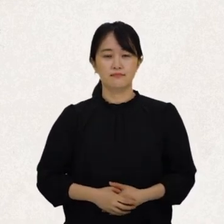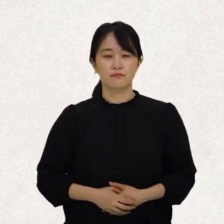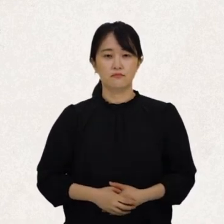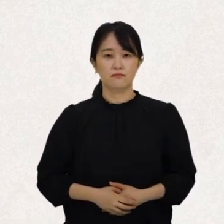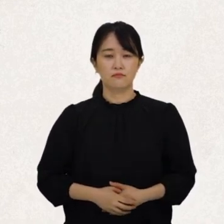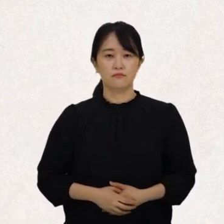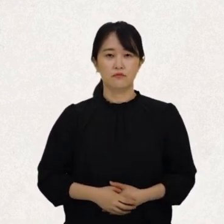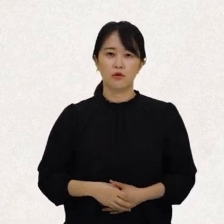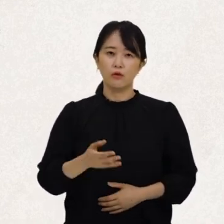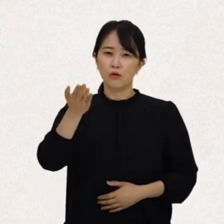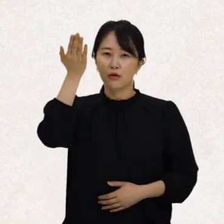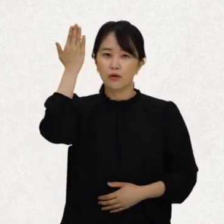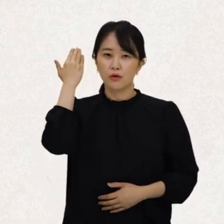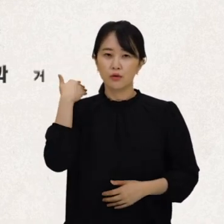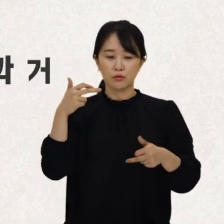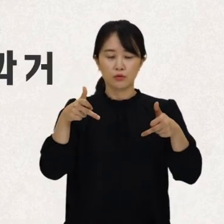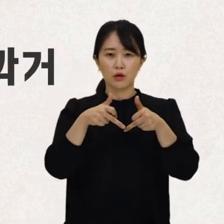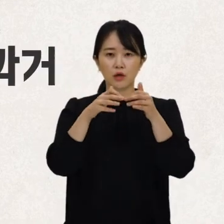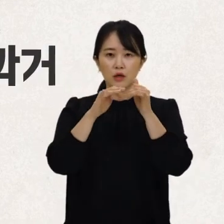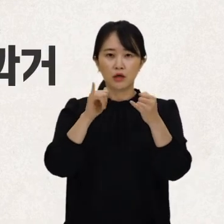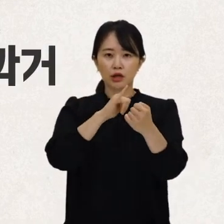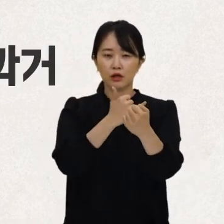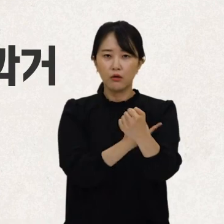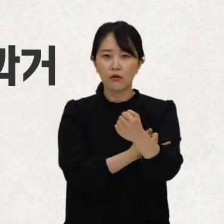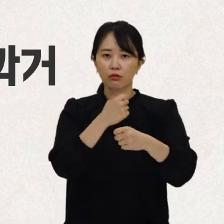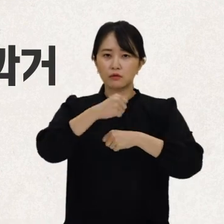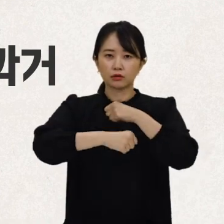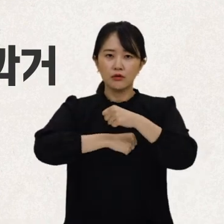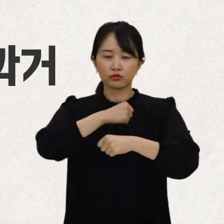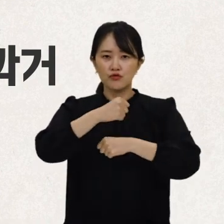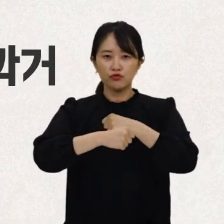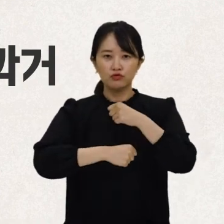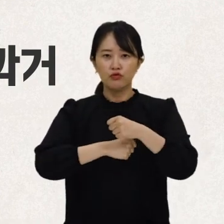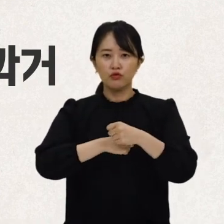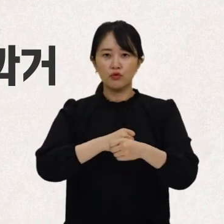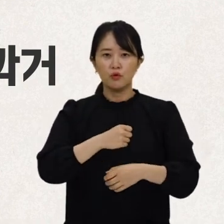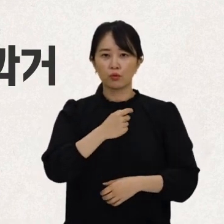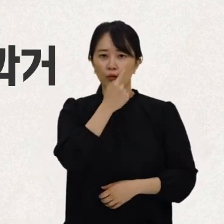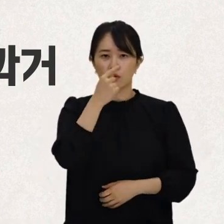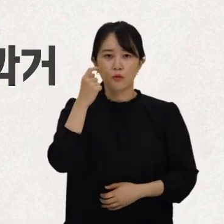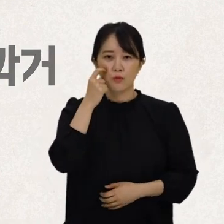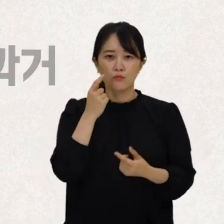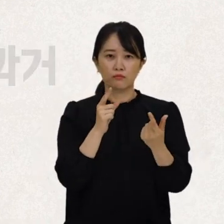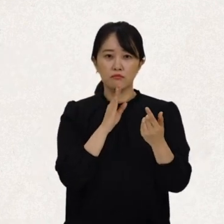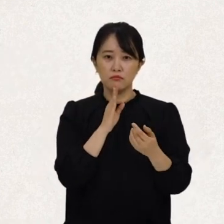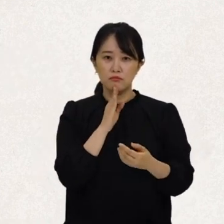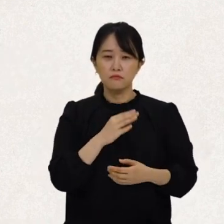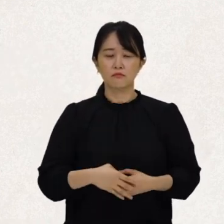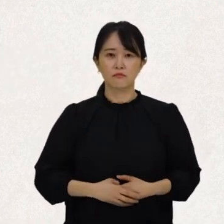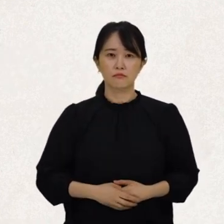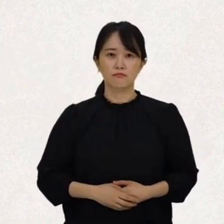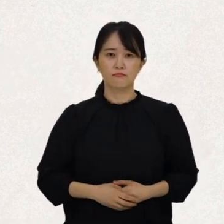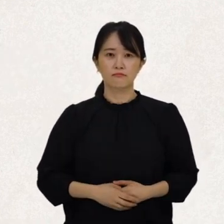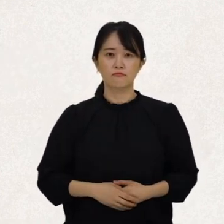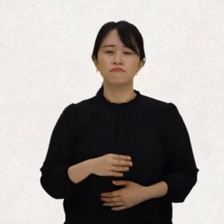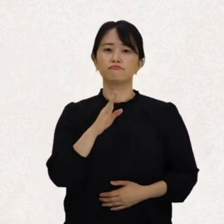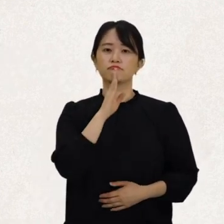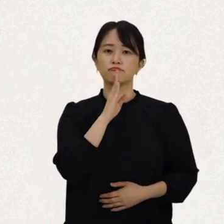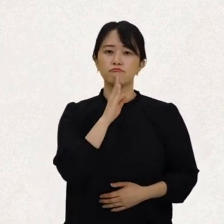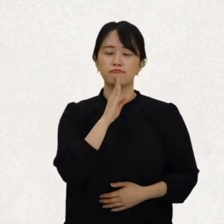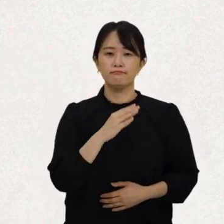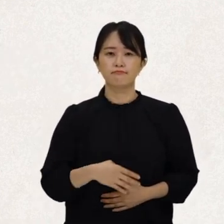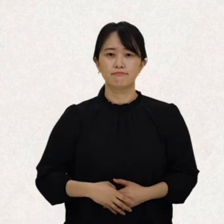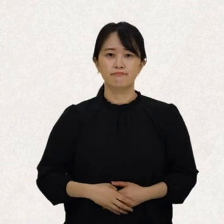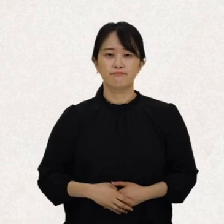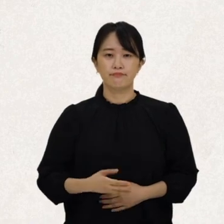그럼 이전에는 장애인의 인권과 자유가 제대로 보장되지 못했다는 거죠? 네, 맞아요.